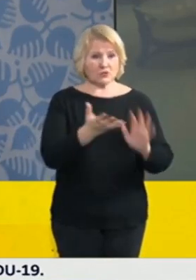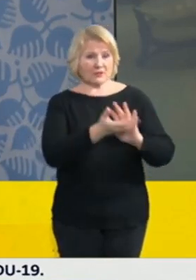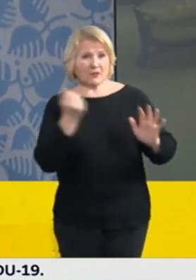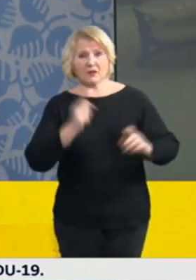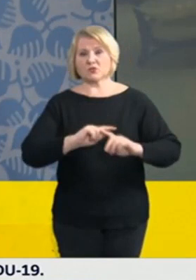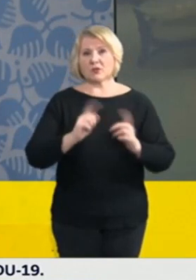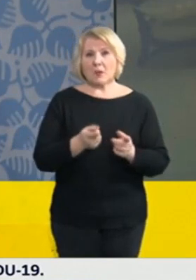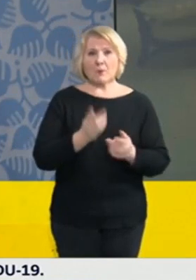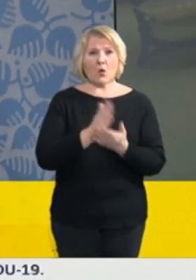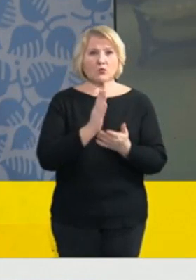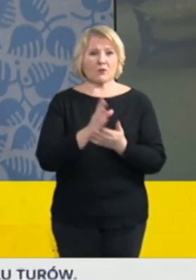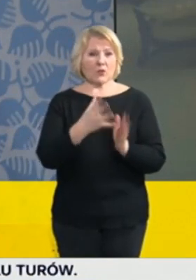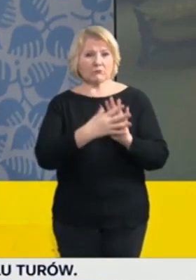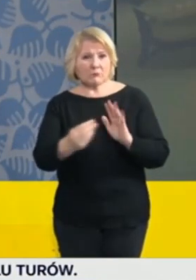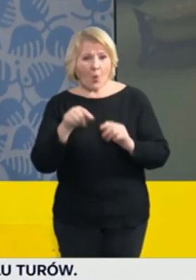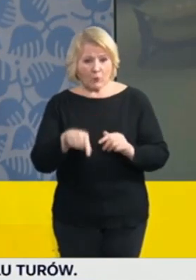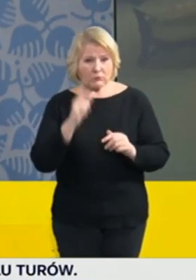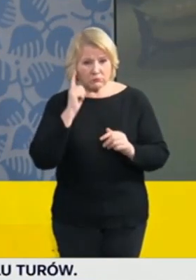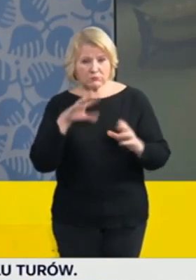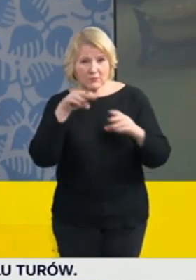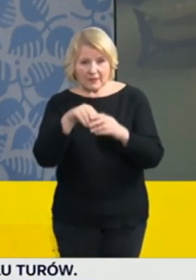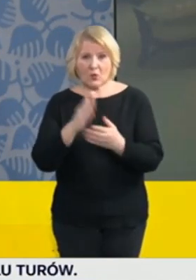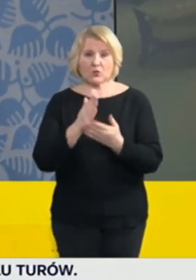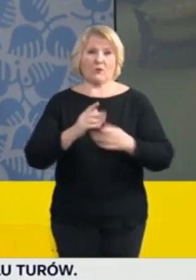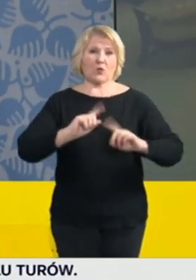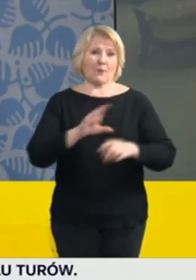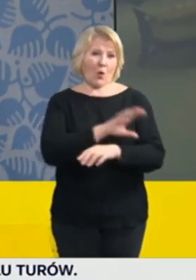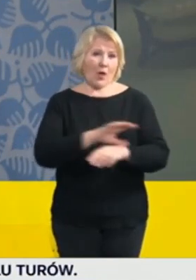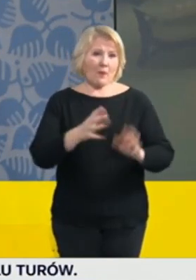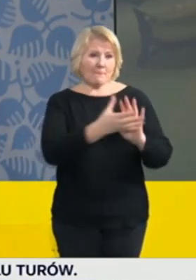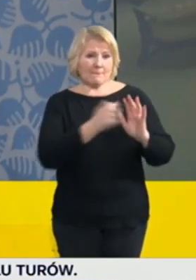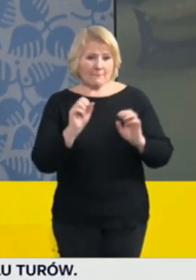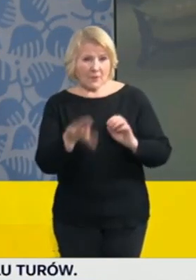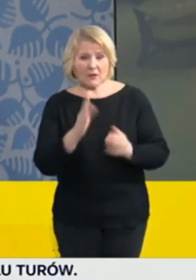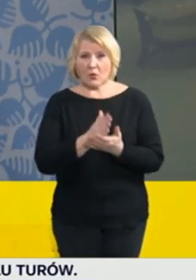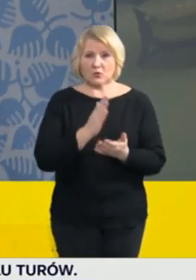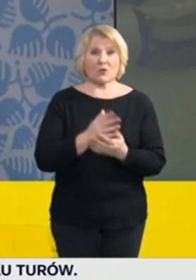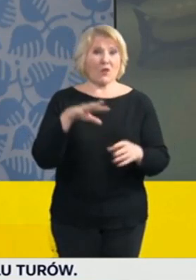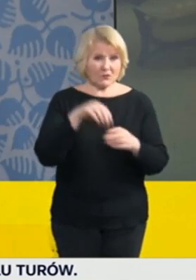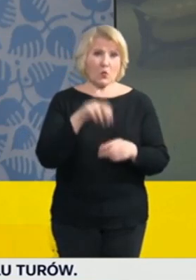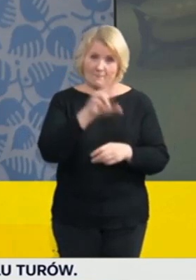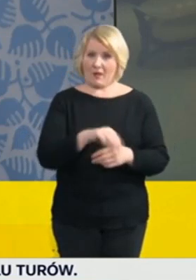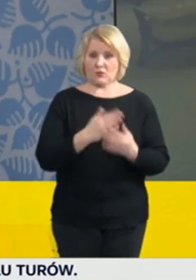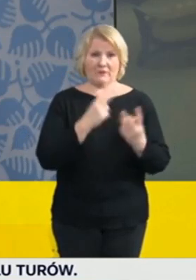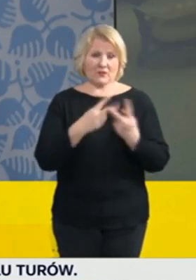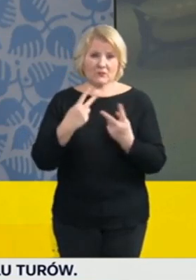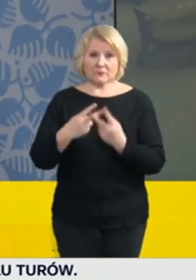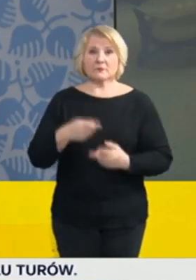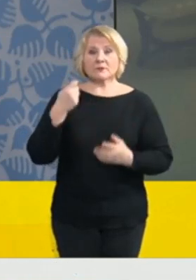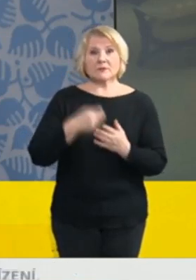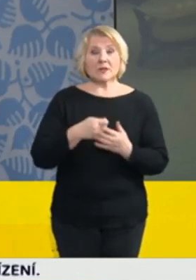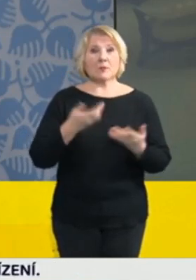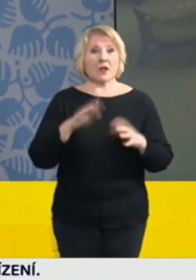-mail, stáhnout do mobilu a podobně na webových stránkách, které jsou k tomu určeny. Takže když o to někdo